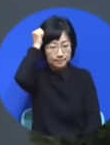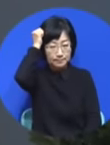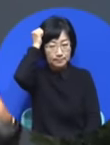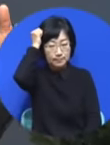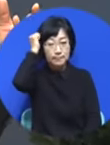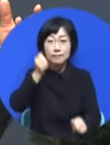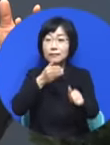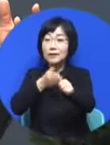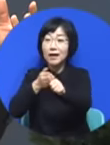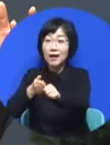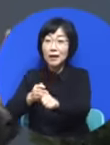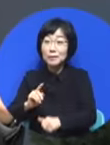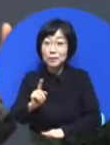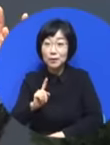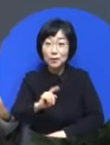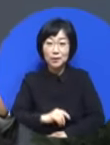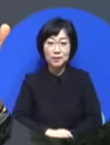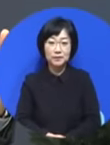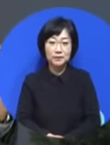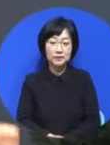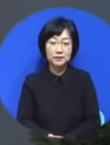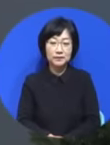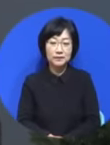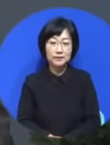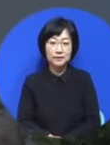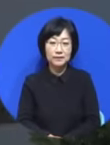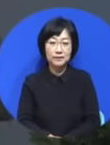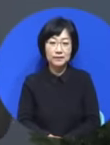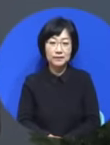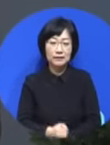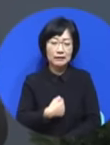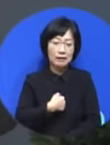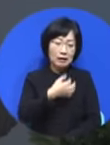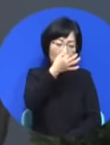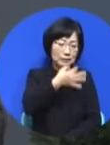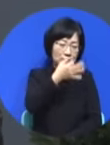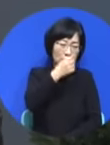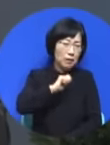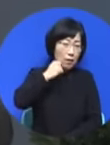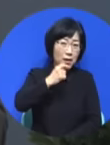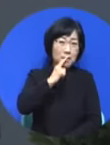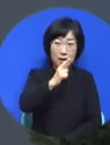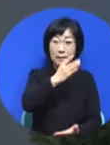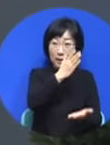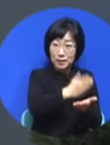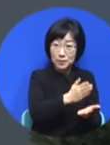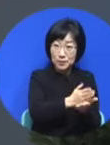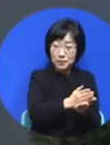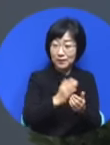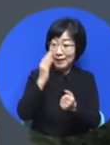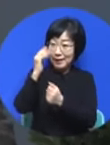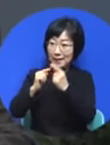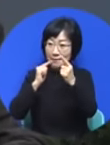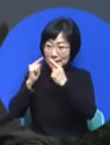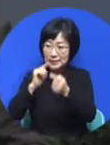너무 업다운하지 말고 이 말씀을 일심 전심 지속으로 다